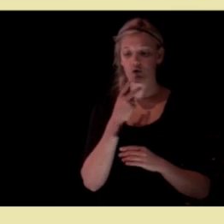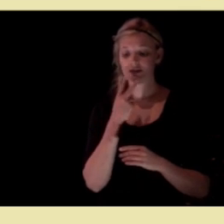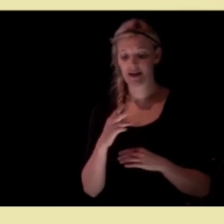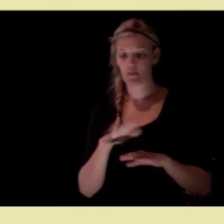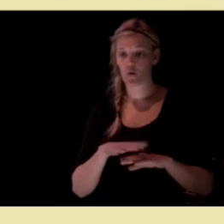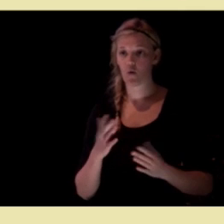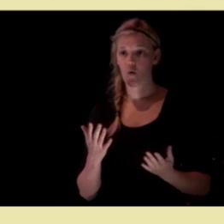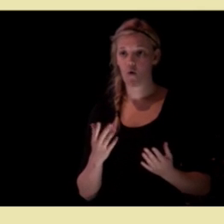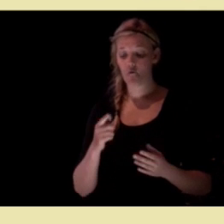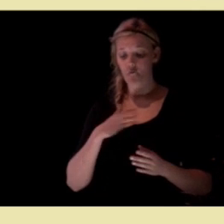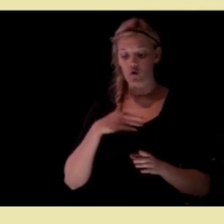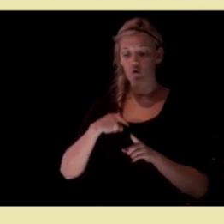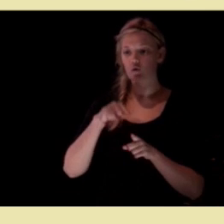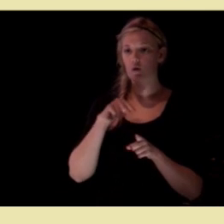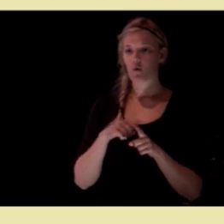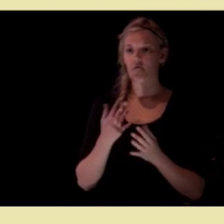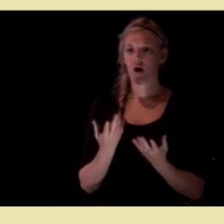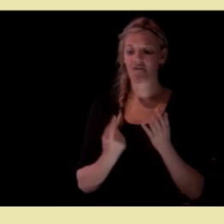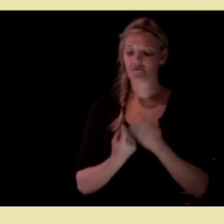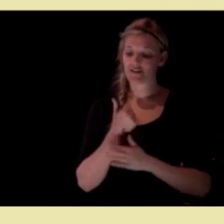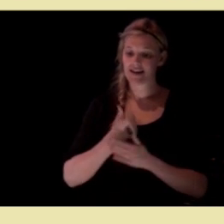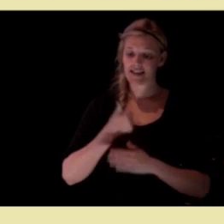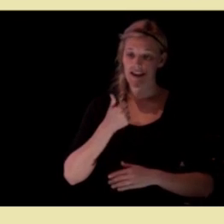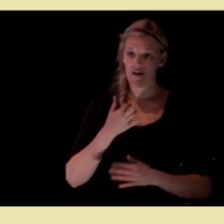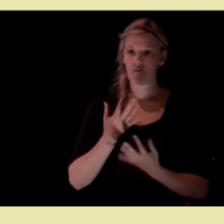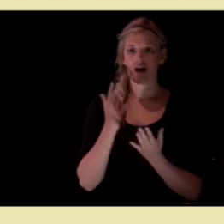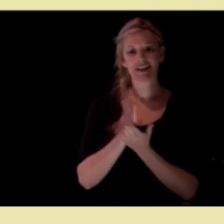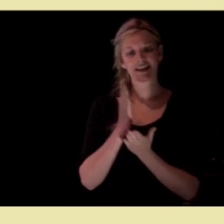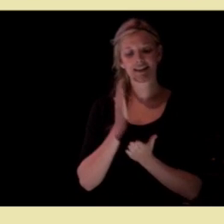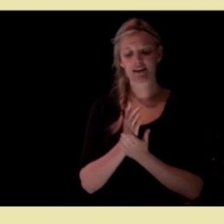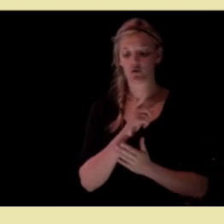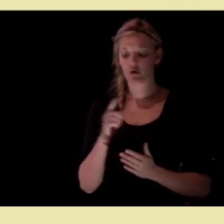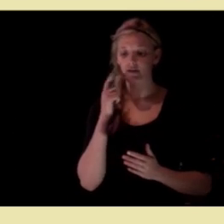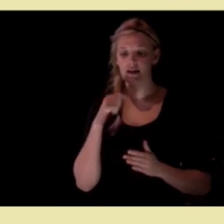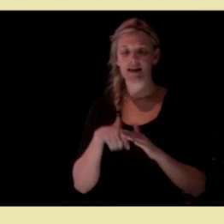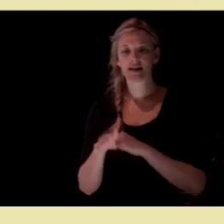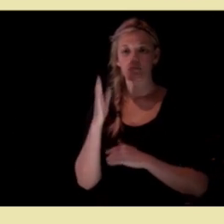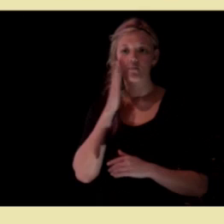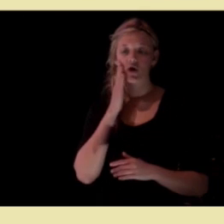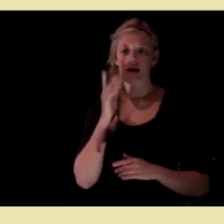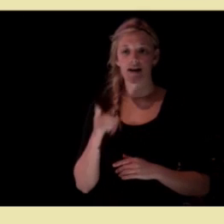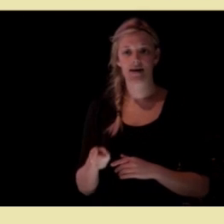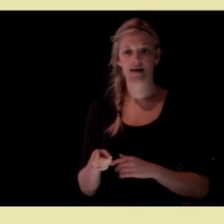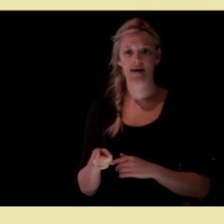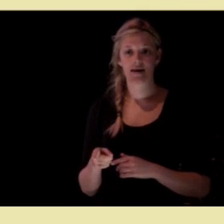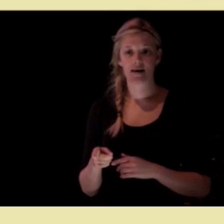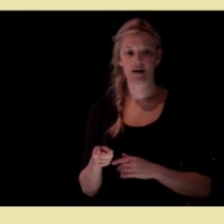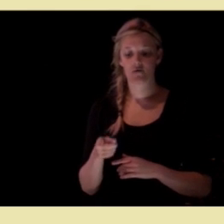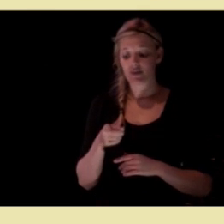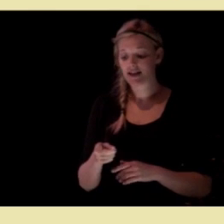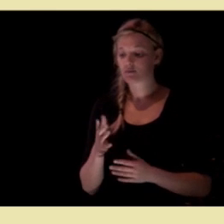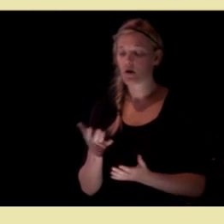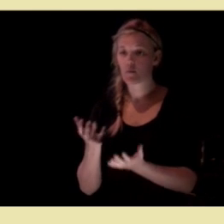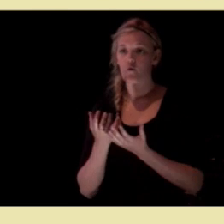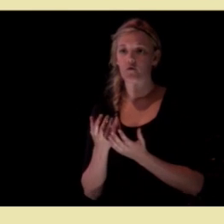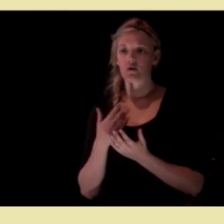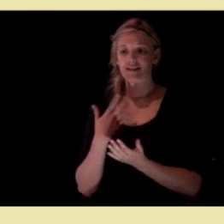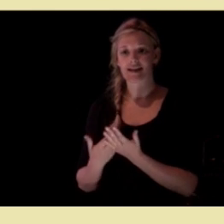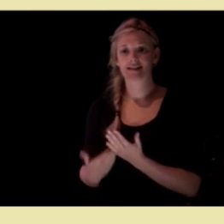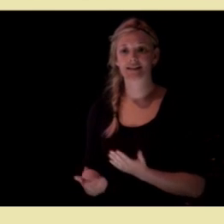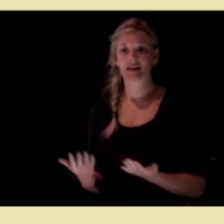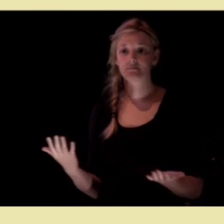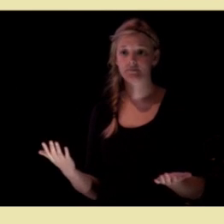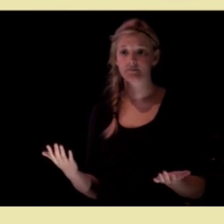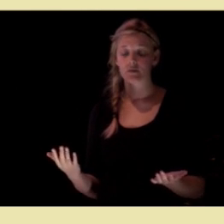utgangspunkt i hva er viktig, hva er riktig for innbyggeren, for den som har behov for tjenestene.